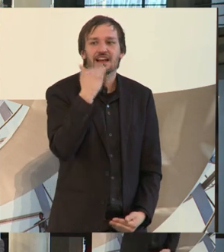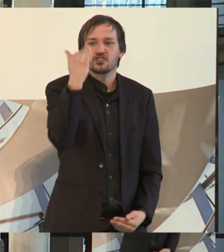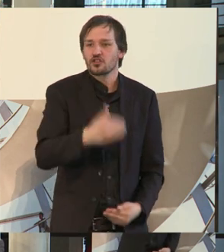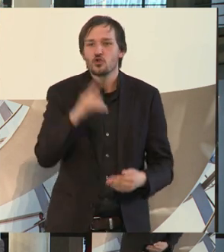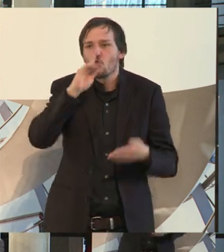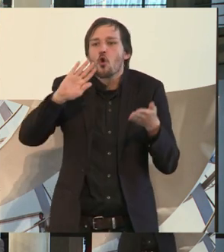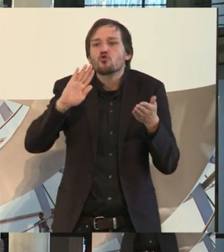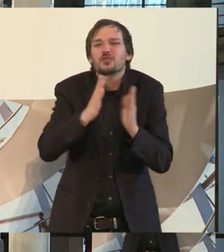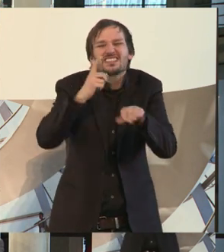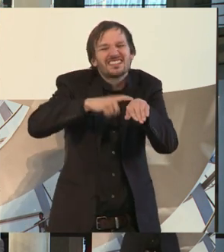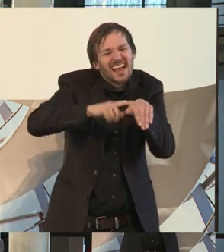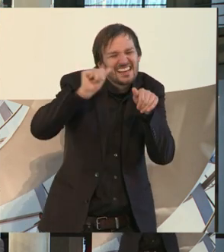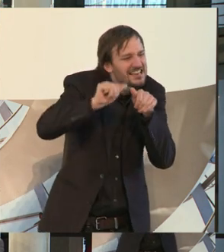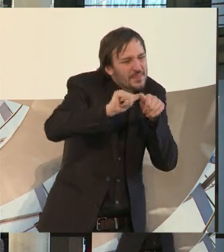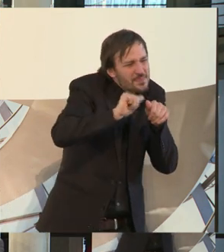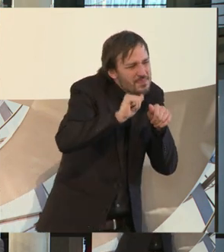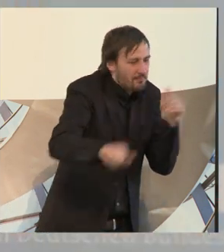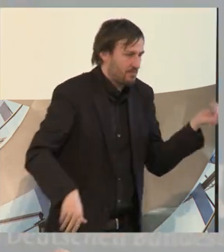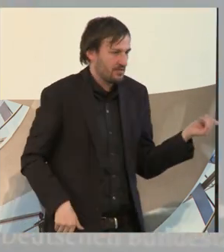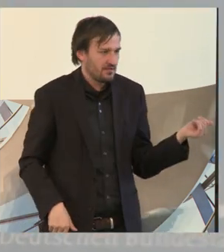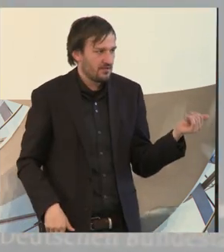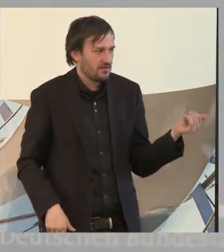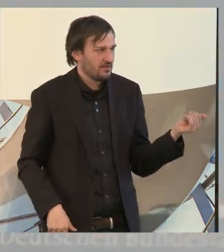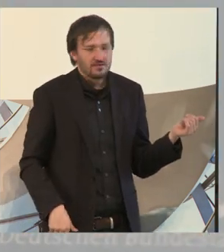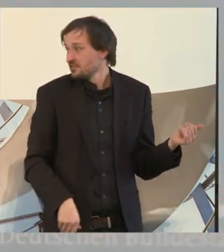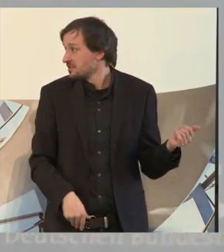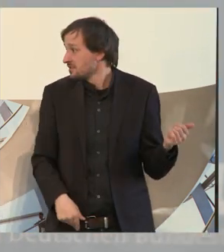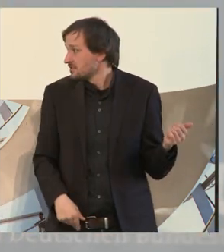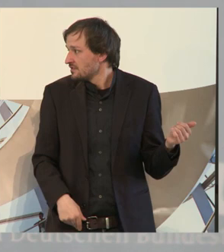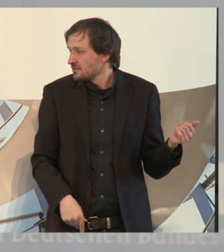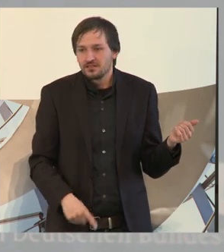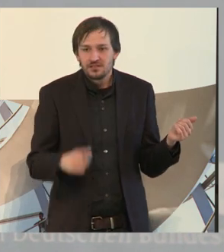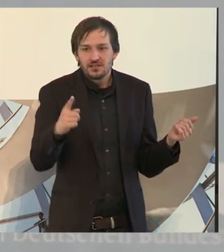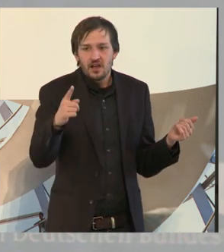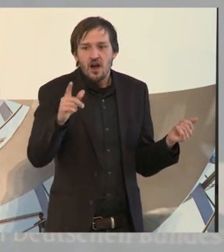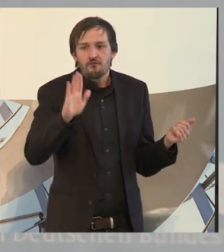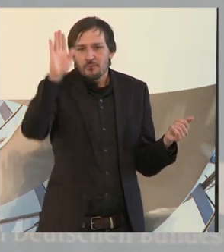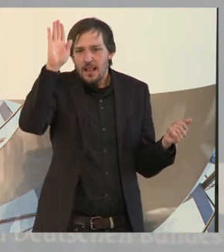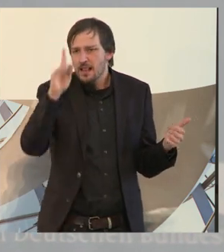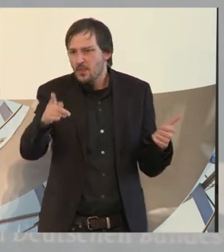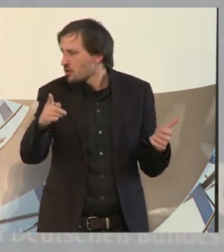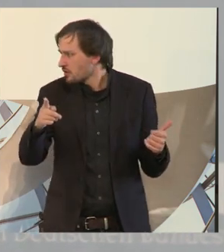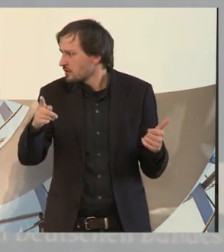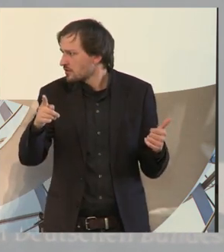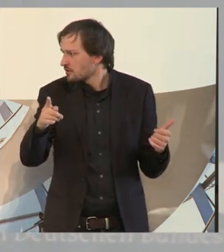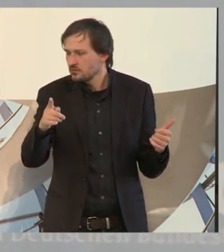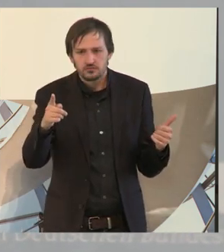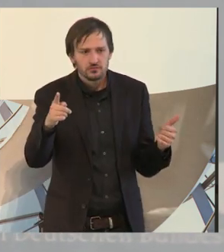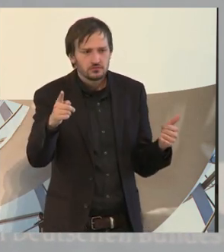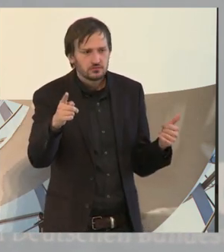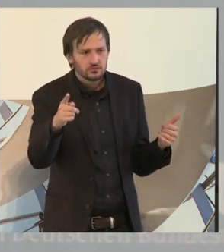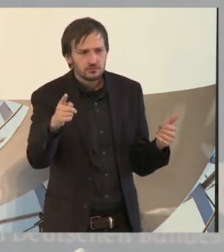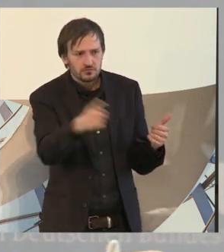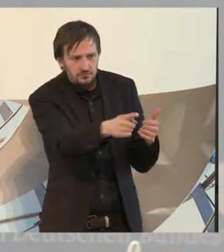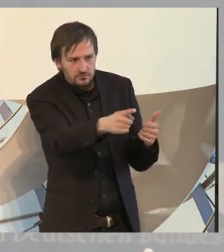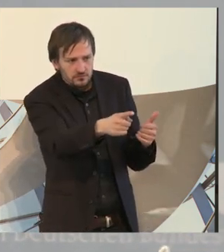Ganz kurz, weil die Zeit wirklich ausläuft. Hier war eine Wortmeldung, dann kommen Sie dran. Es gab hier eine Wortmeldung noch. Und hier, wenn ich das